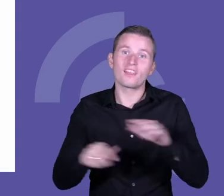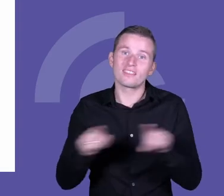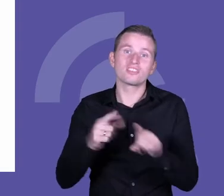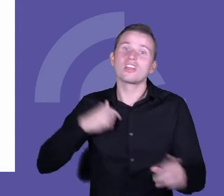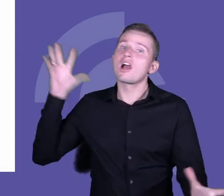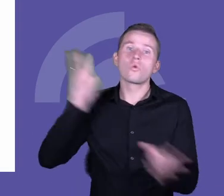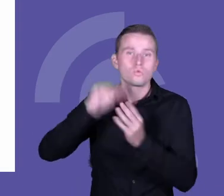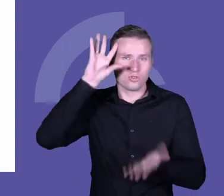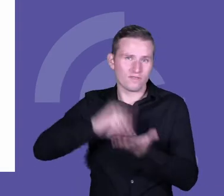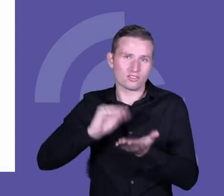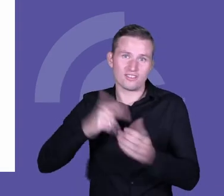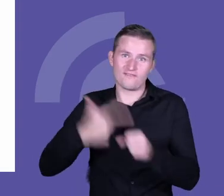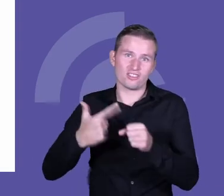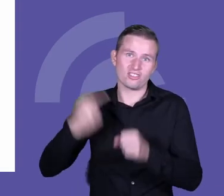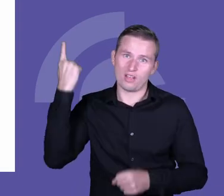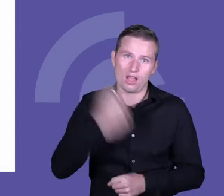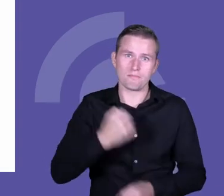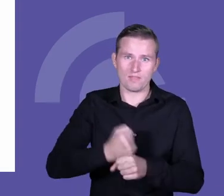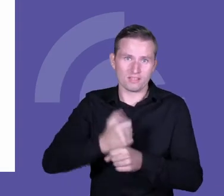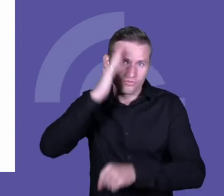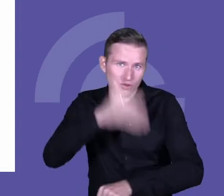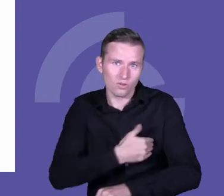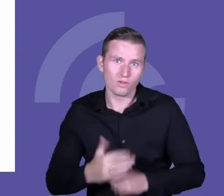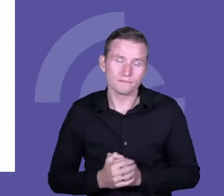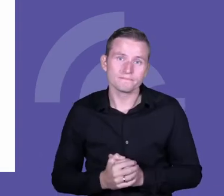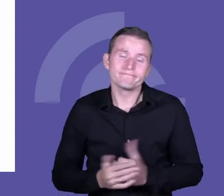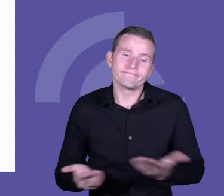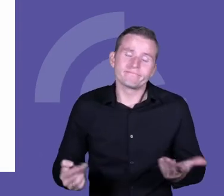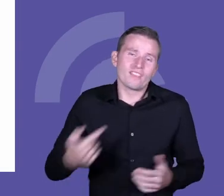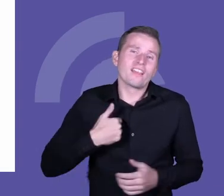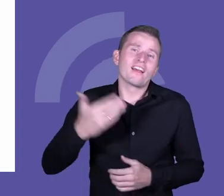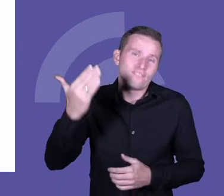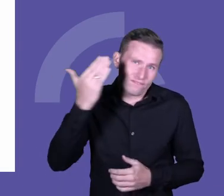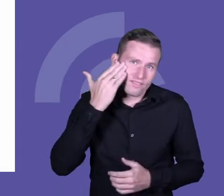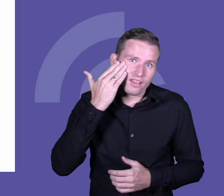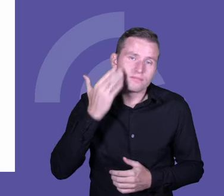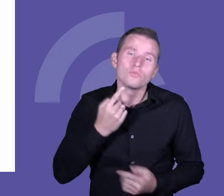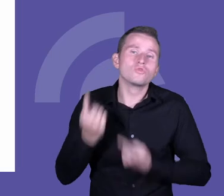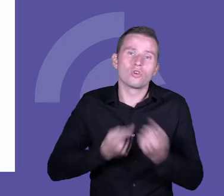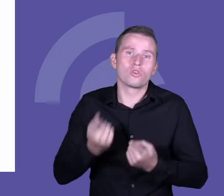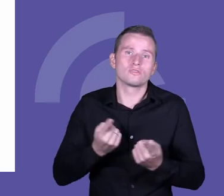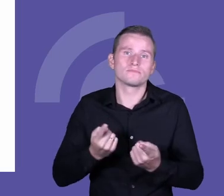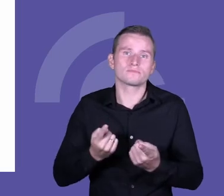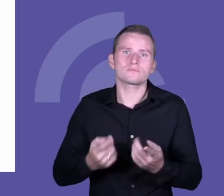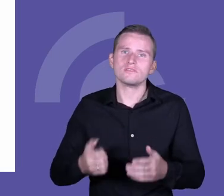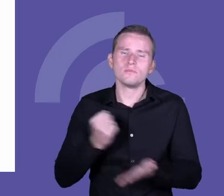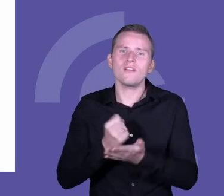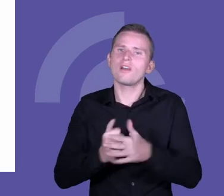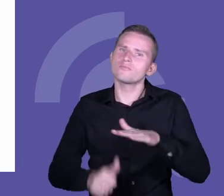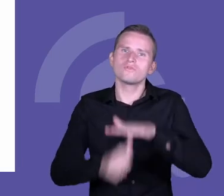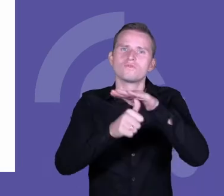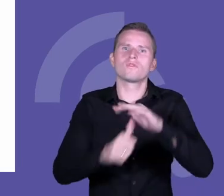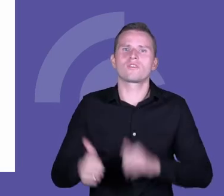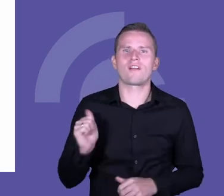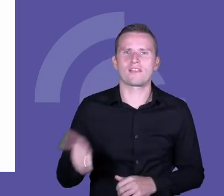dwudziestoletniego właśnie pracy w szkole, no i właśnie doskonalenia tych swoich kompetencji przywódczych. Bo